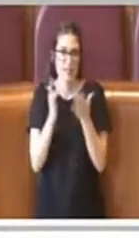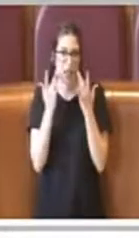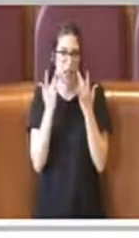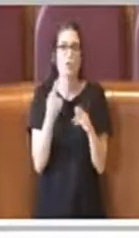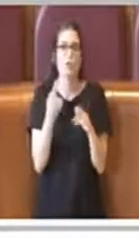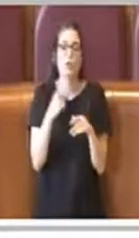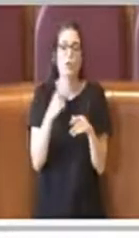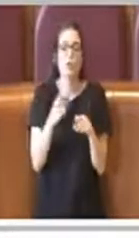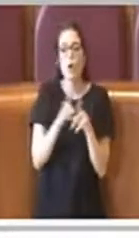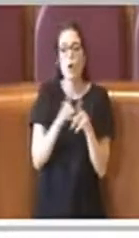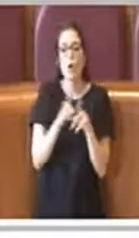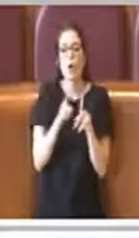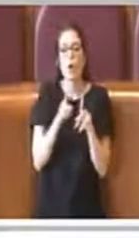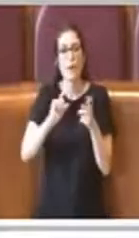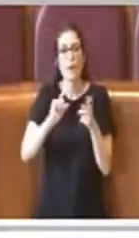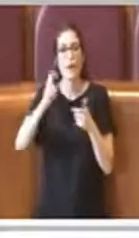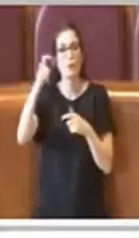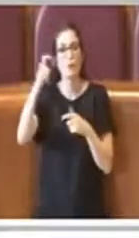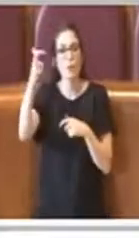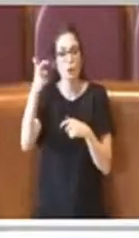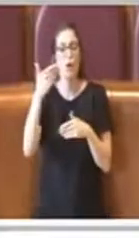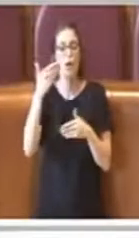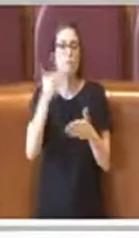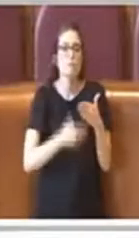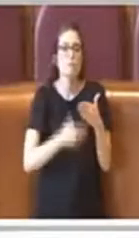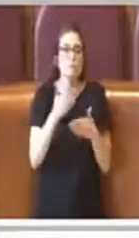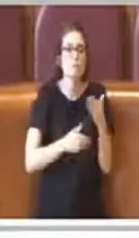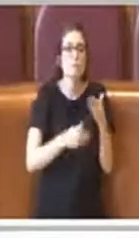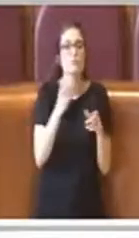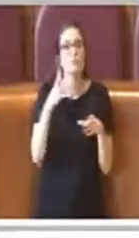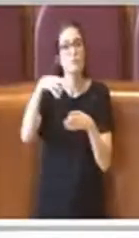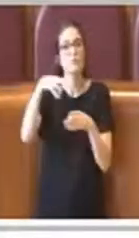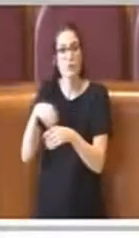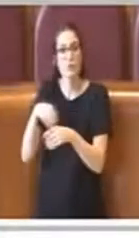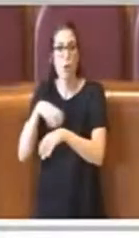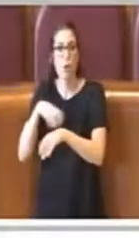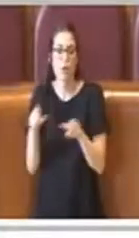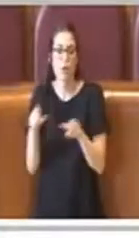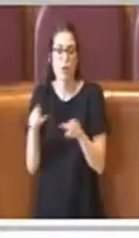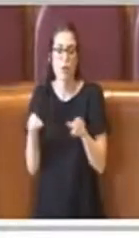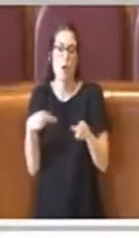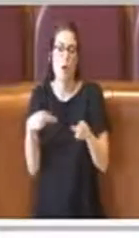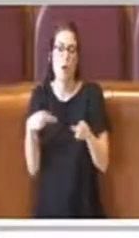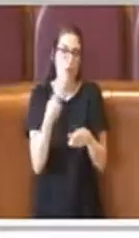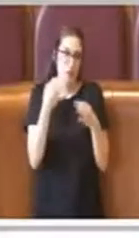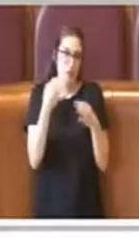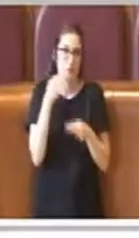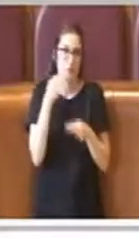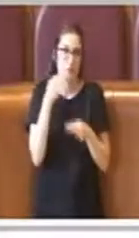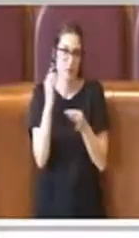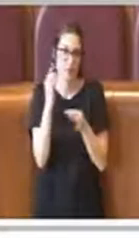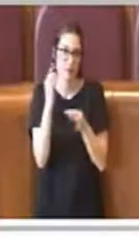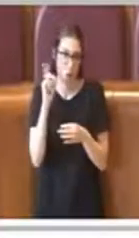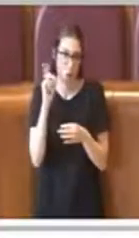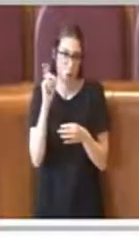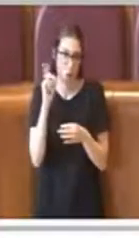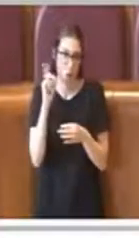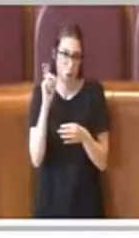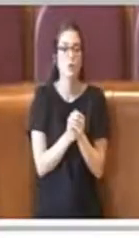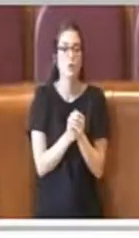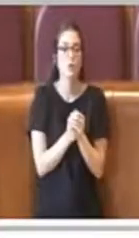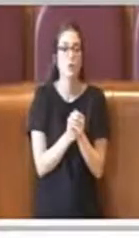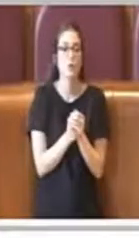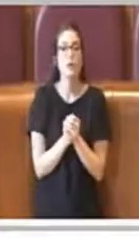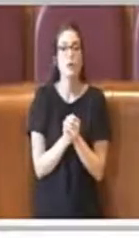costituire appunto una graduatoria dei cittadini limitati che entreranno poi nella consulta cittadina, lo approfonditerò poi in seguito